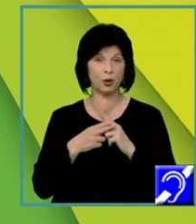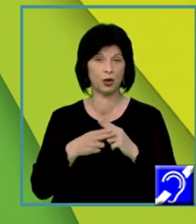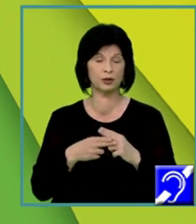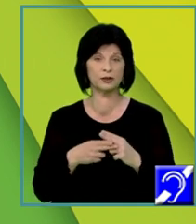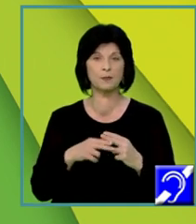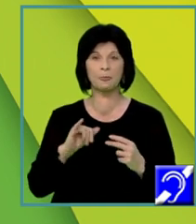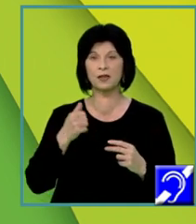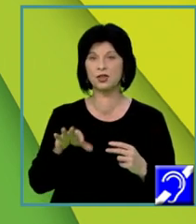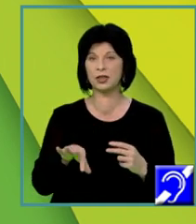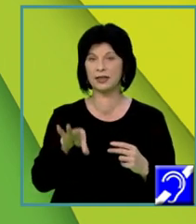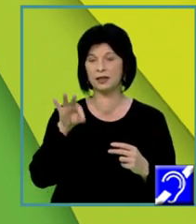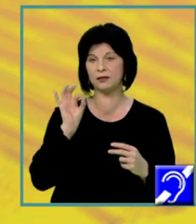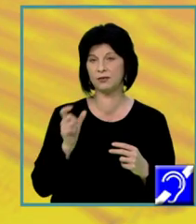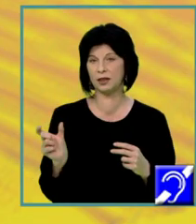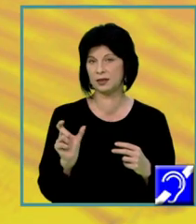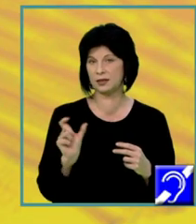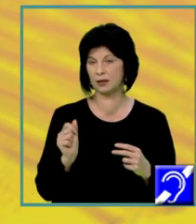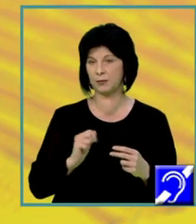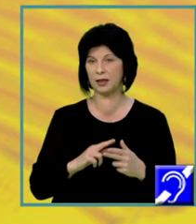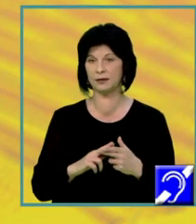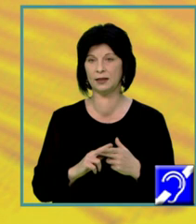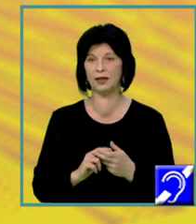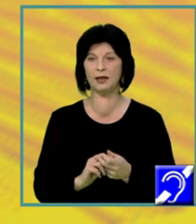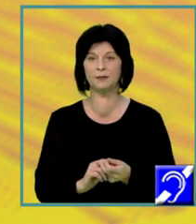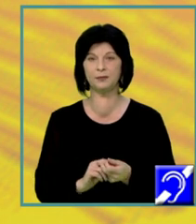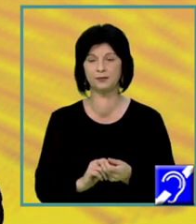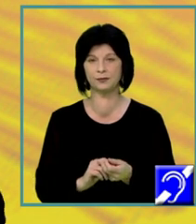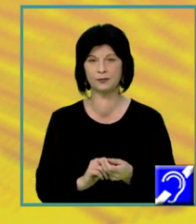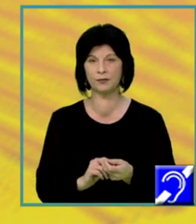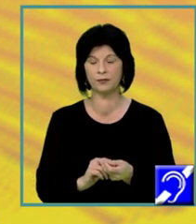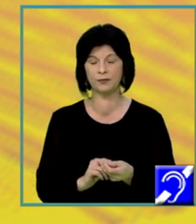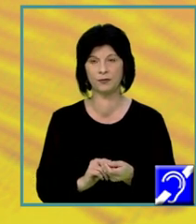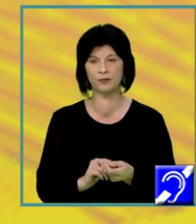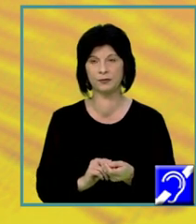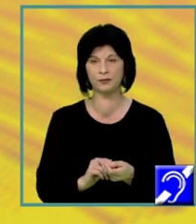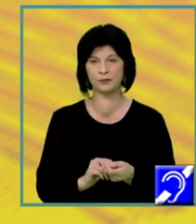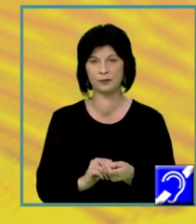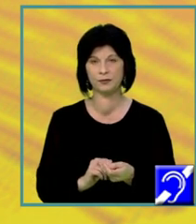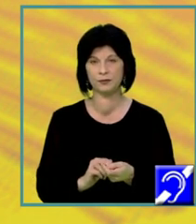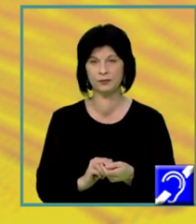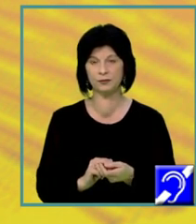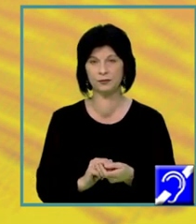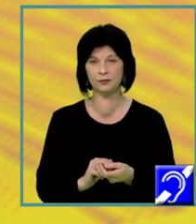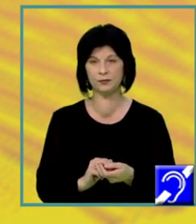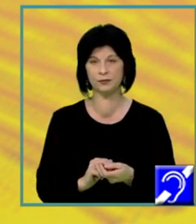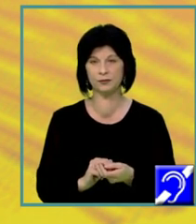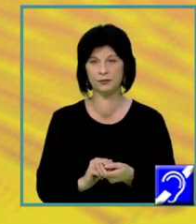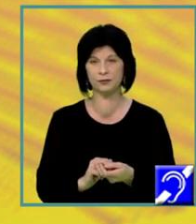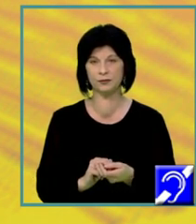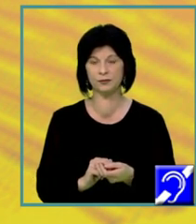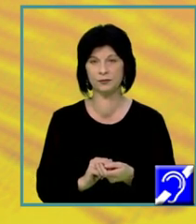multe ori, argumentarea nu se raportează la tot textul, ci doar la anumite secvențe din textul suport.